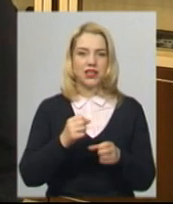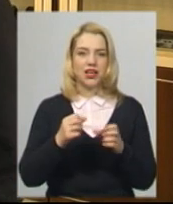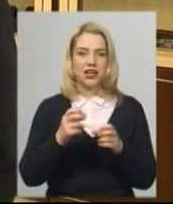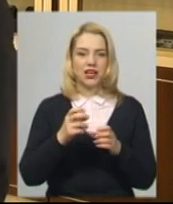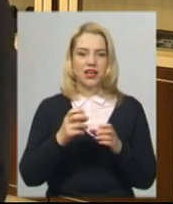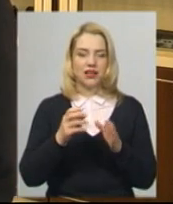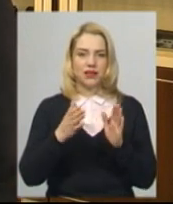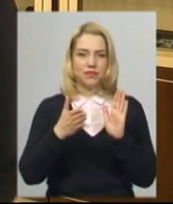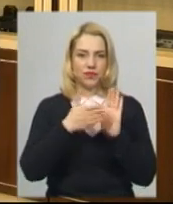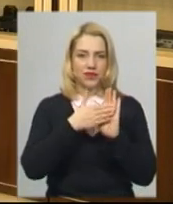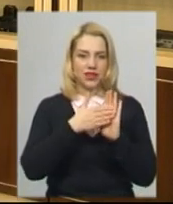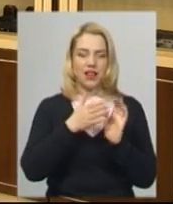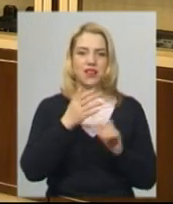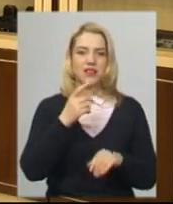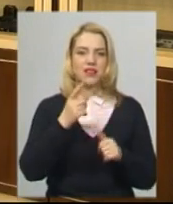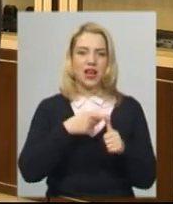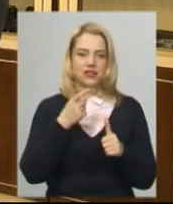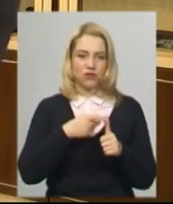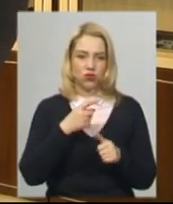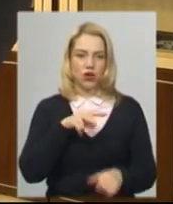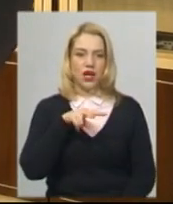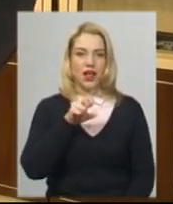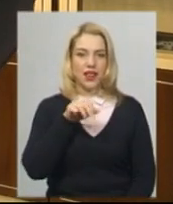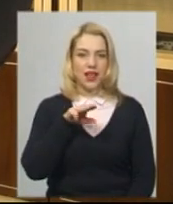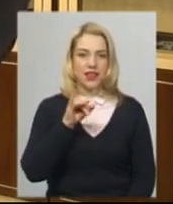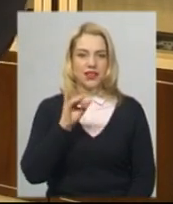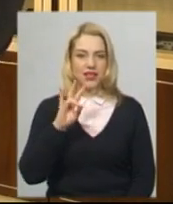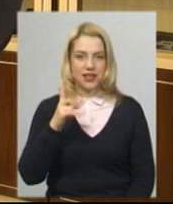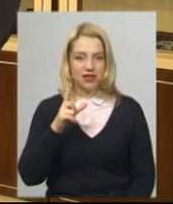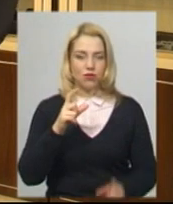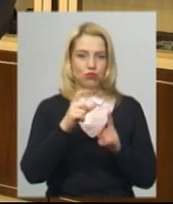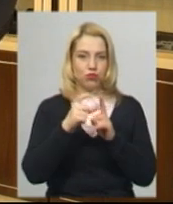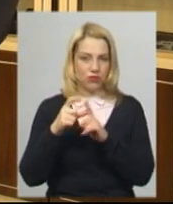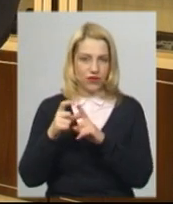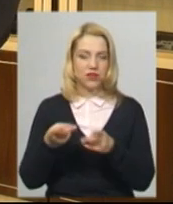назву, латину залишили, щоб ви подивитесь тут.